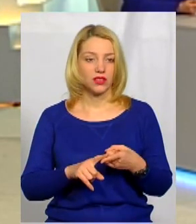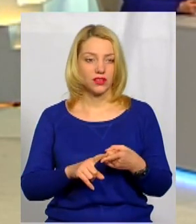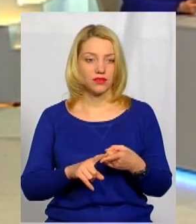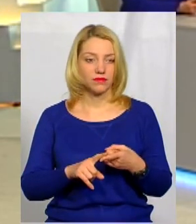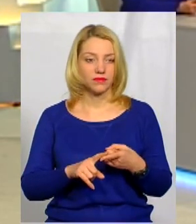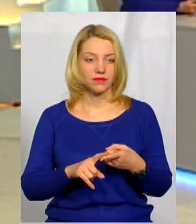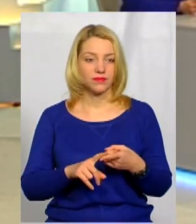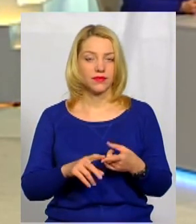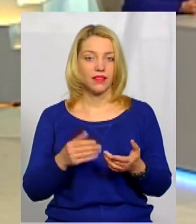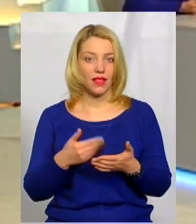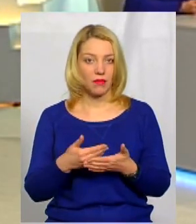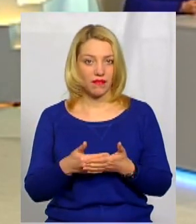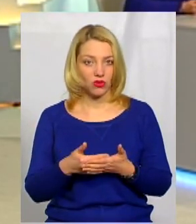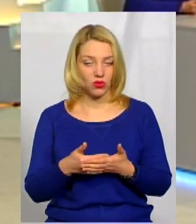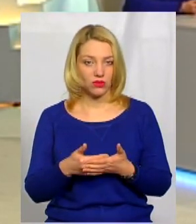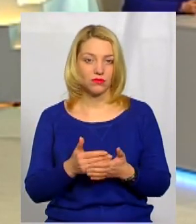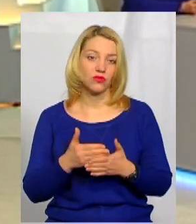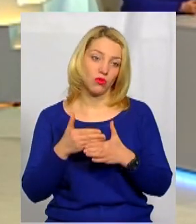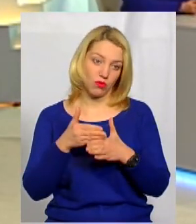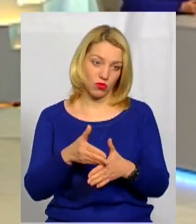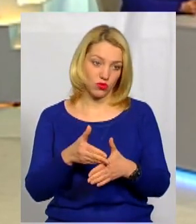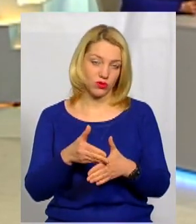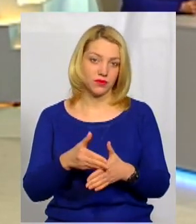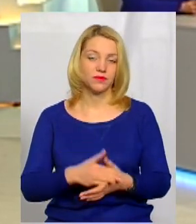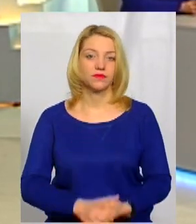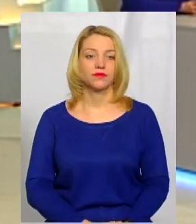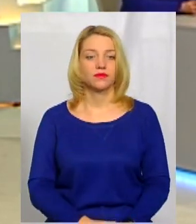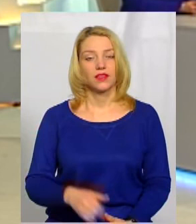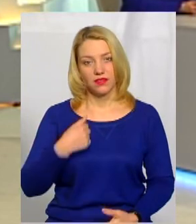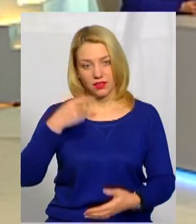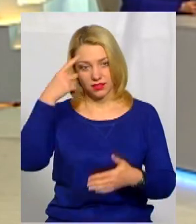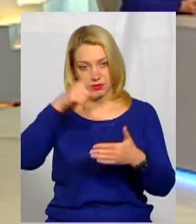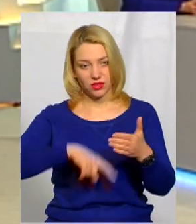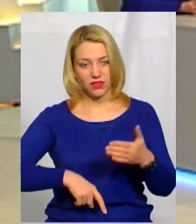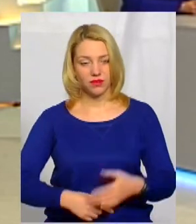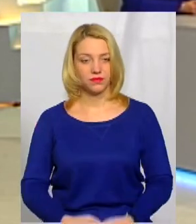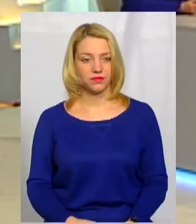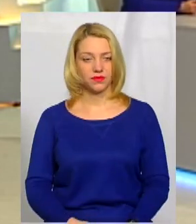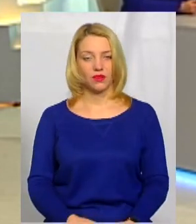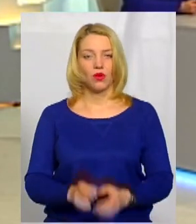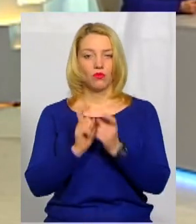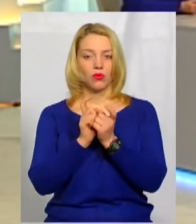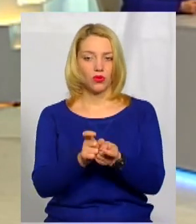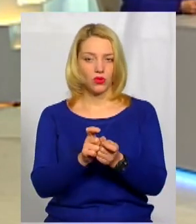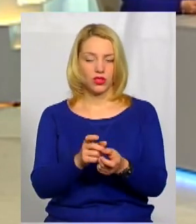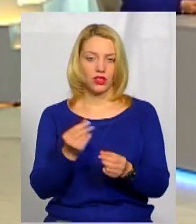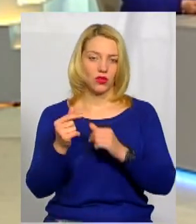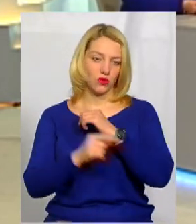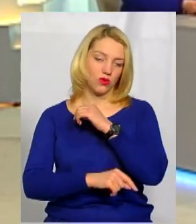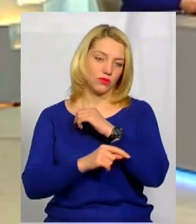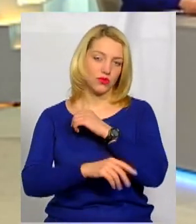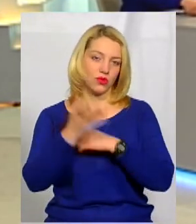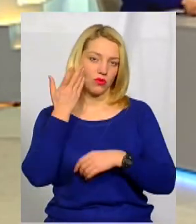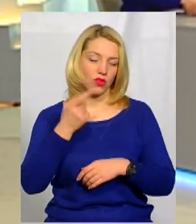напевно, допоможуть побороти корупцію, коли